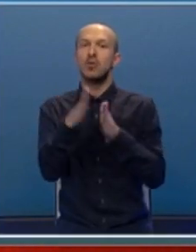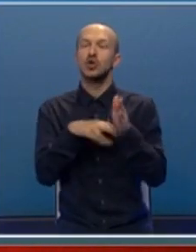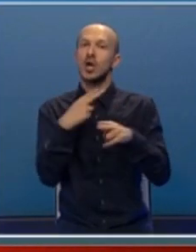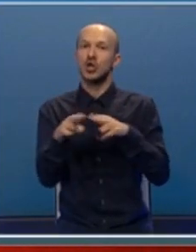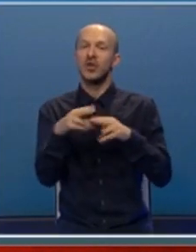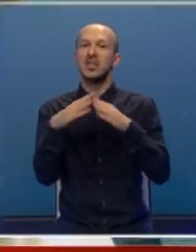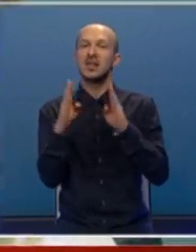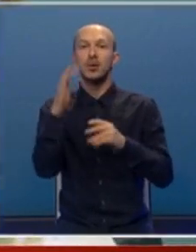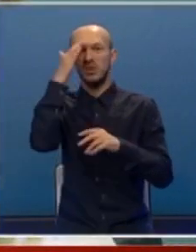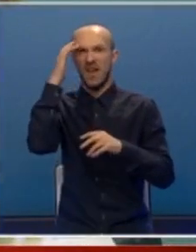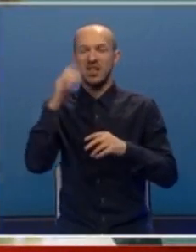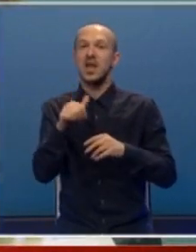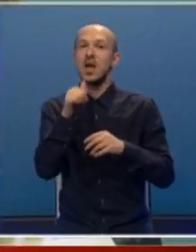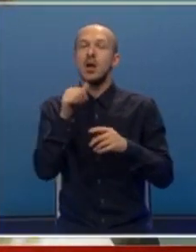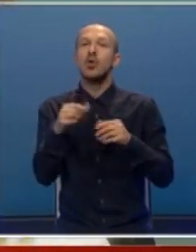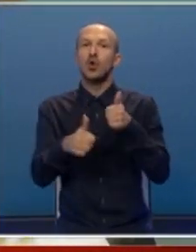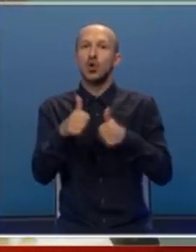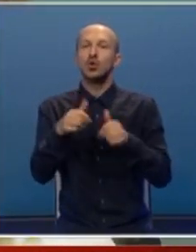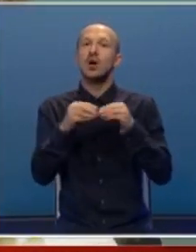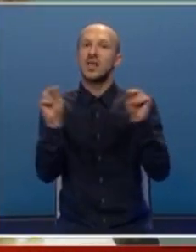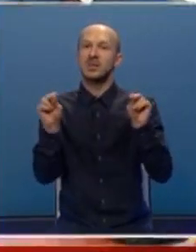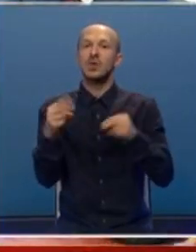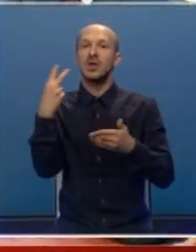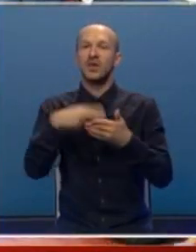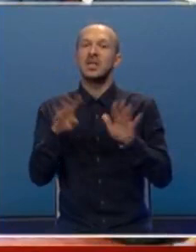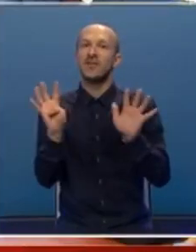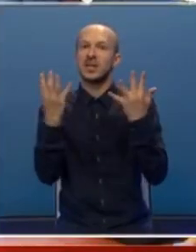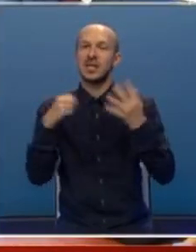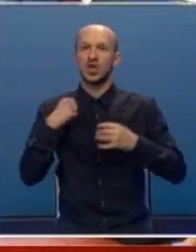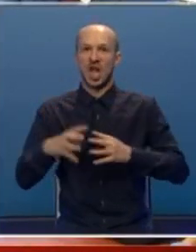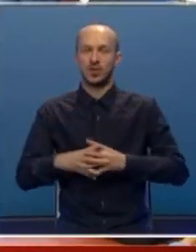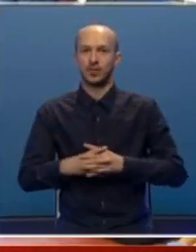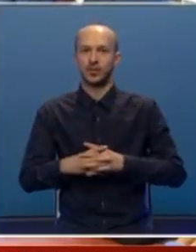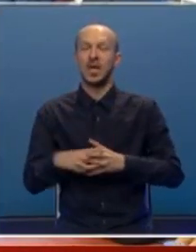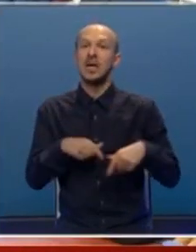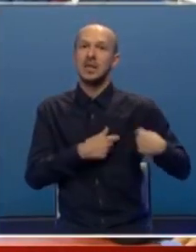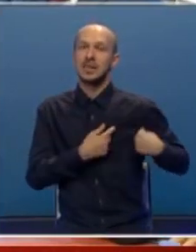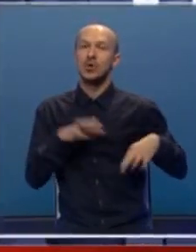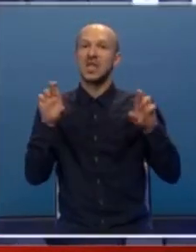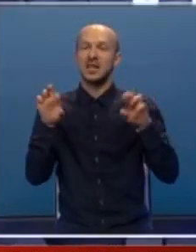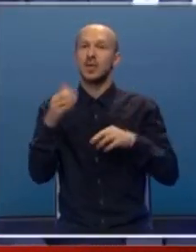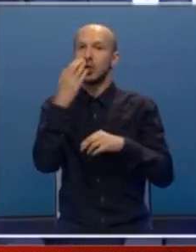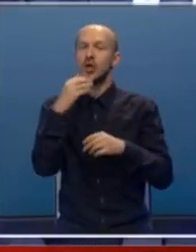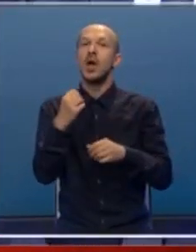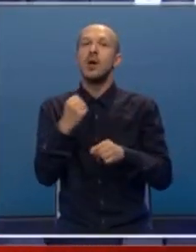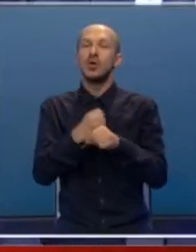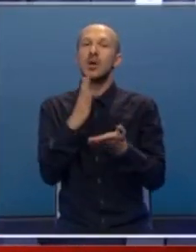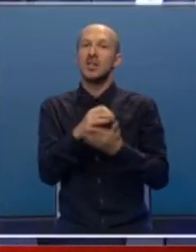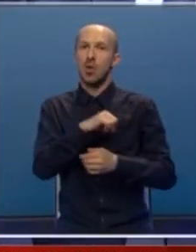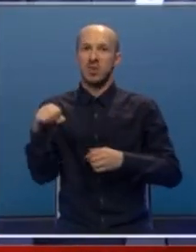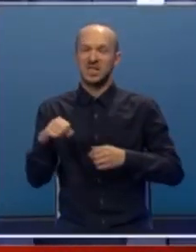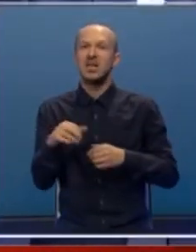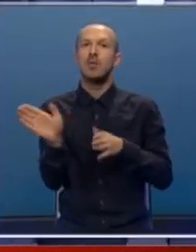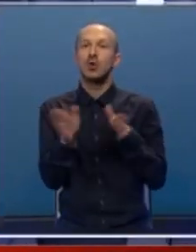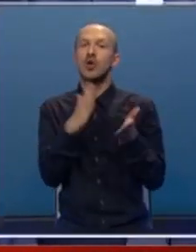rješavati snabeno zbrinjavanje po konkursu raspisanom 2019. godine. Iskreno se nadamo da će posao biti ubrzan jer